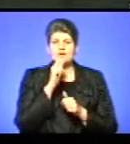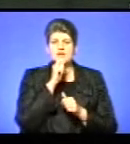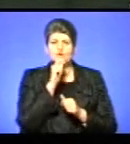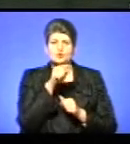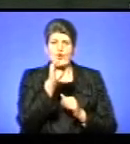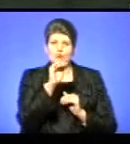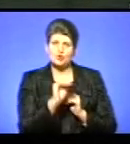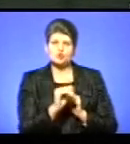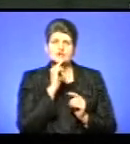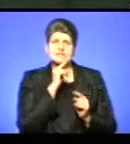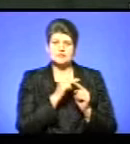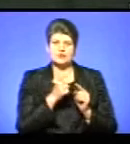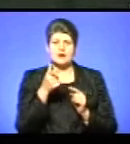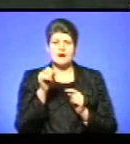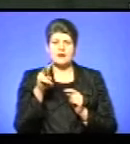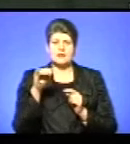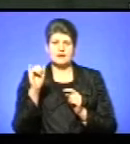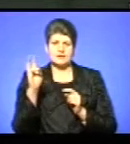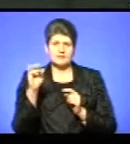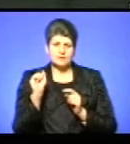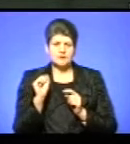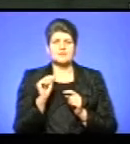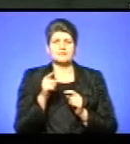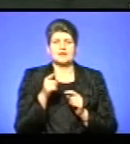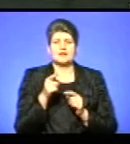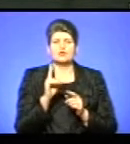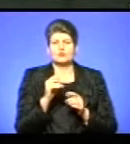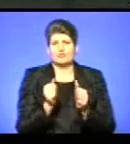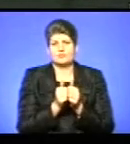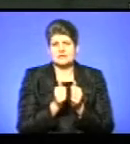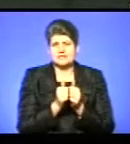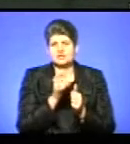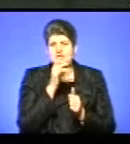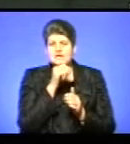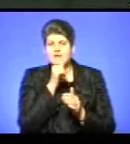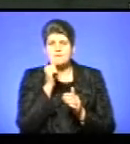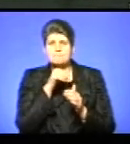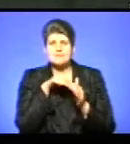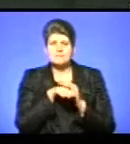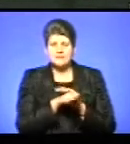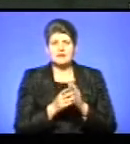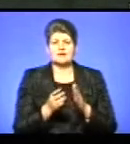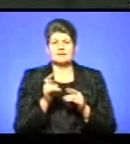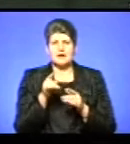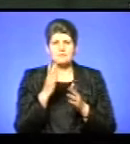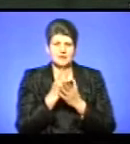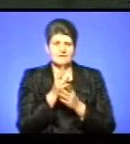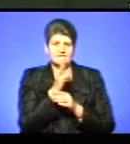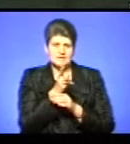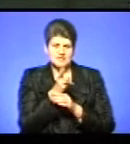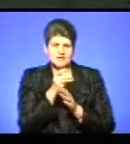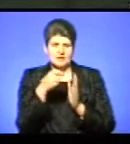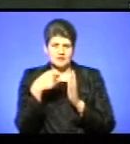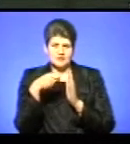молодшою сестрою Галиною і людьми, які були з ним близькі з часів підпілля і легалізації церкви. У стрічці є відзнята розмова із